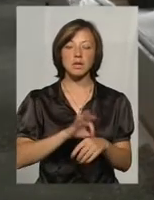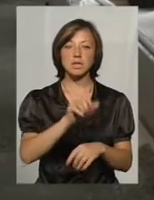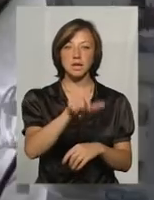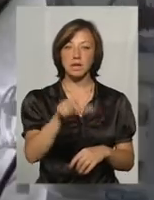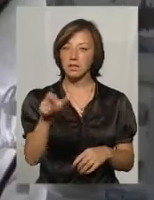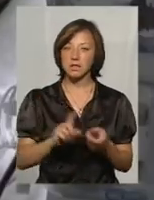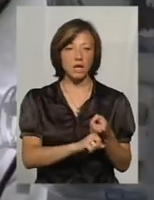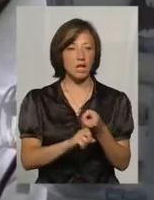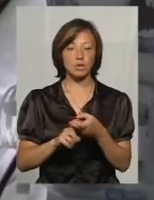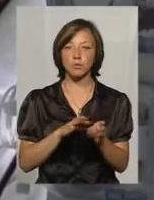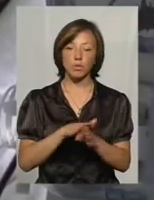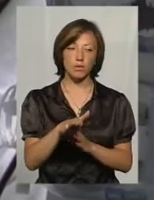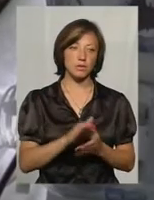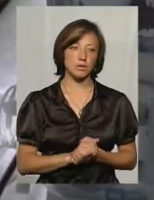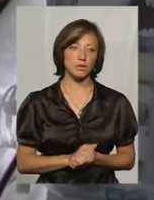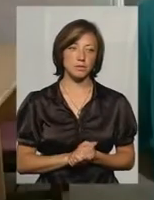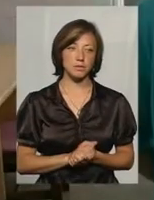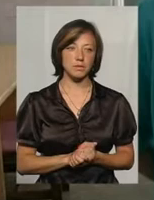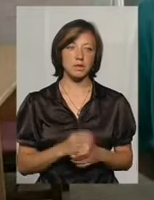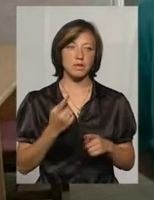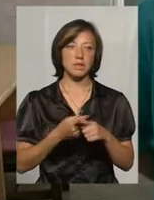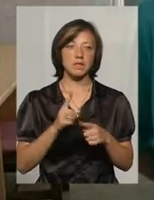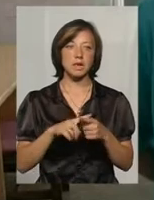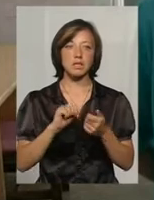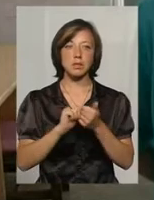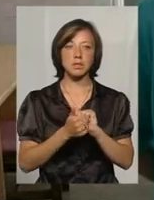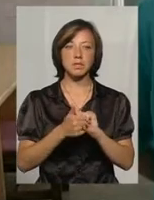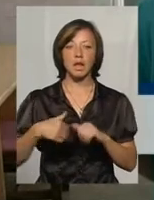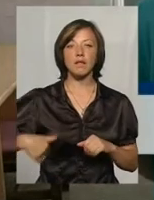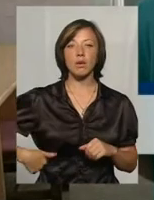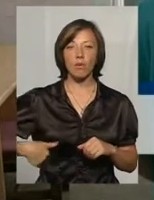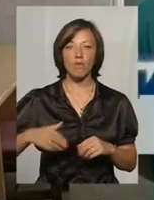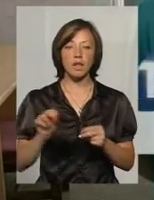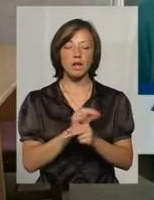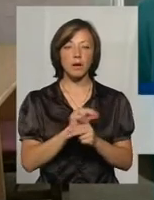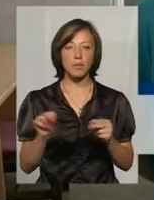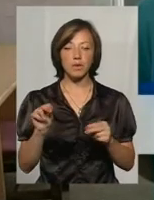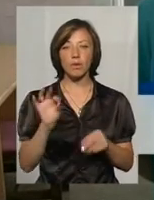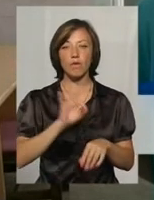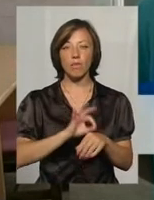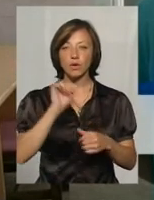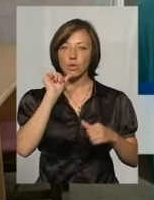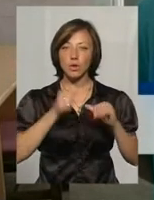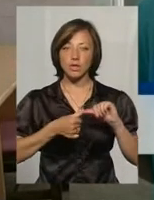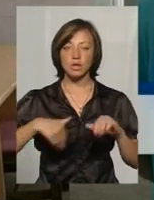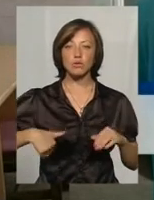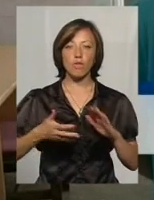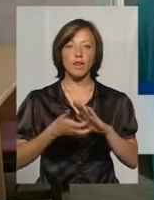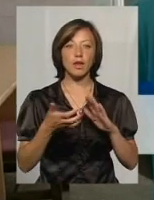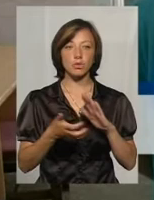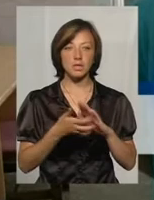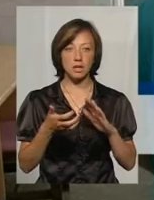повністю. Гемодіаліз – замісна ниркова терапія. Лікуються хворі з хронічною нирковою недостатністю.